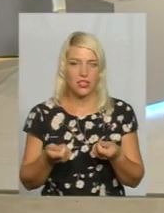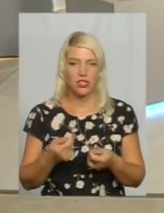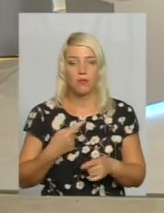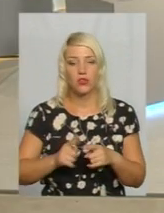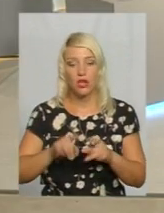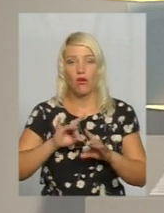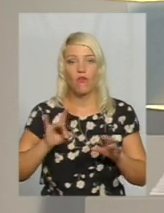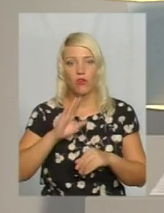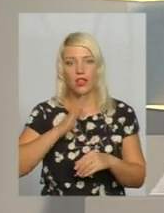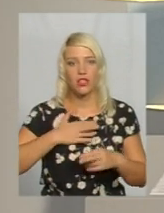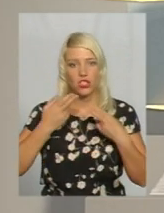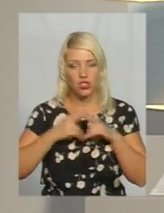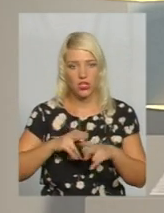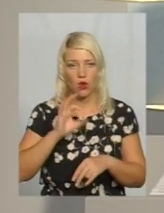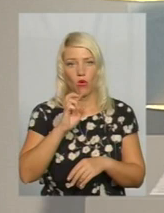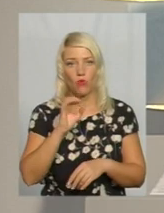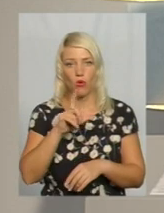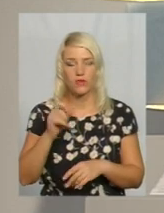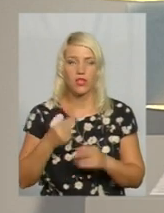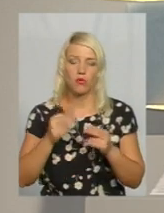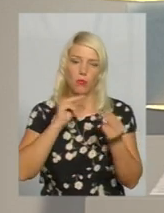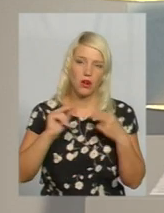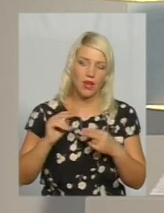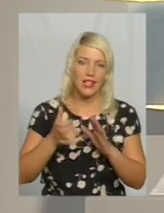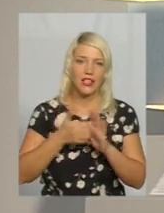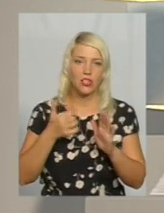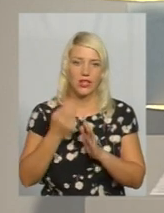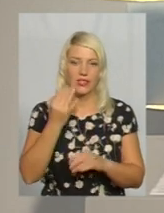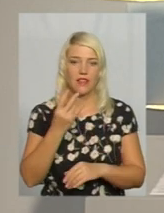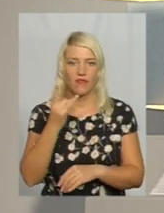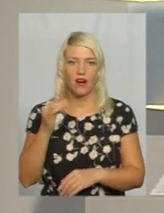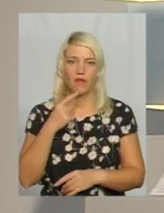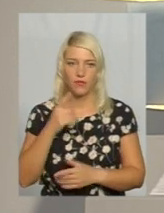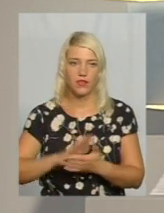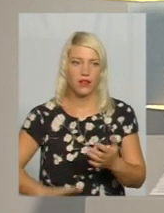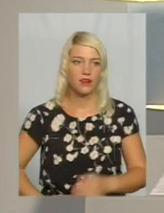Олексій Обуховський. Про переваги і недоліки цифрового мовлення далі у коментарі.